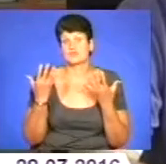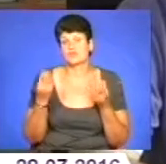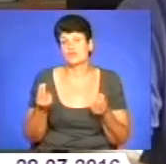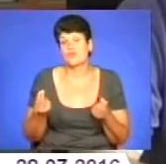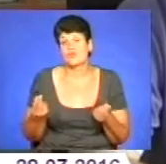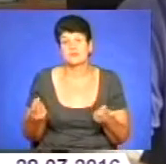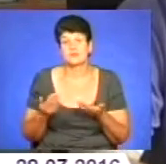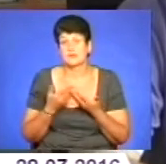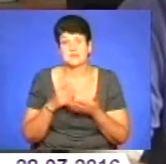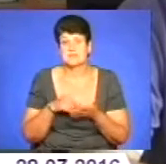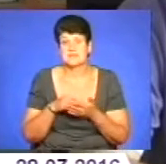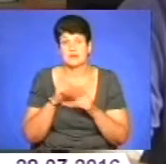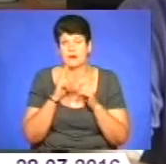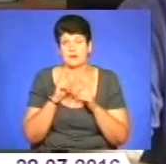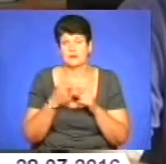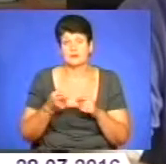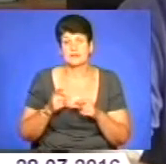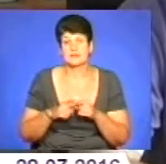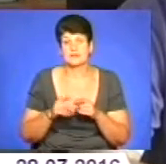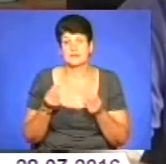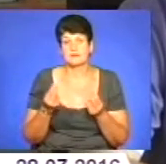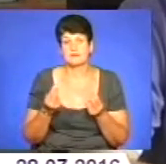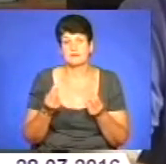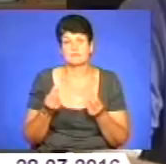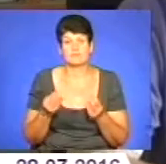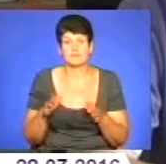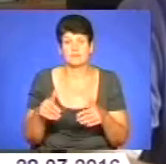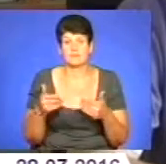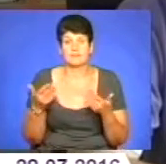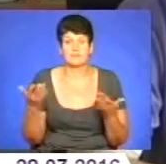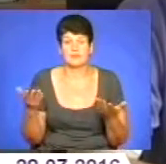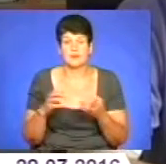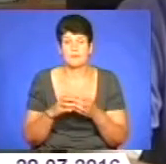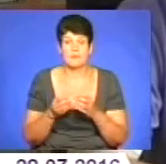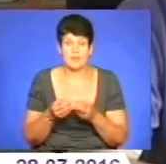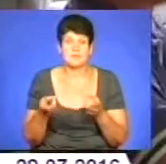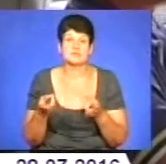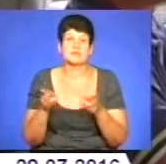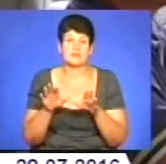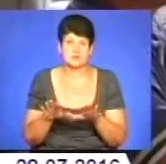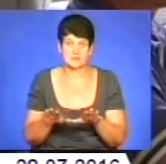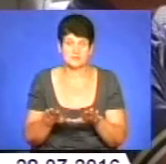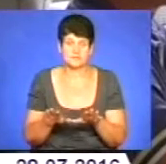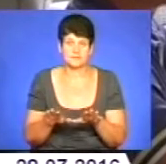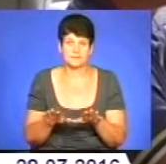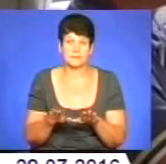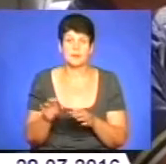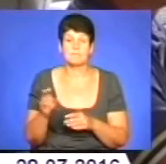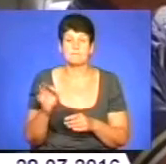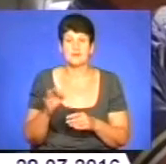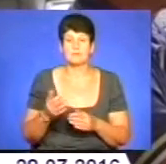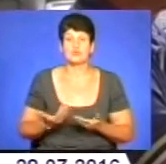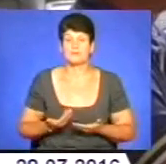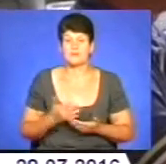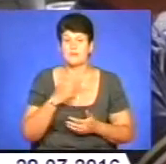міська рада на такі речі не мала, і проблема залишається. При проживанні в багатоквартирному